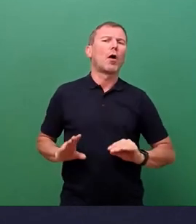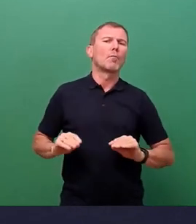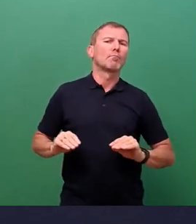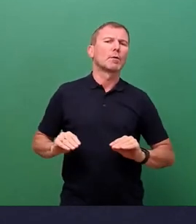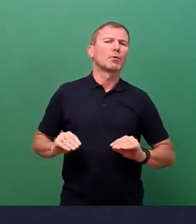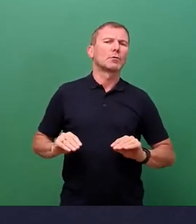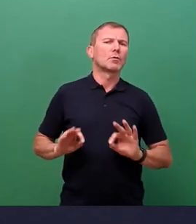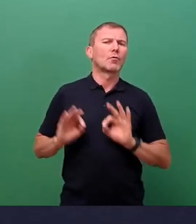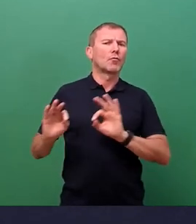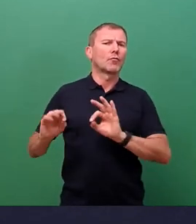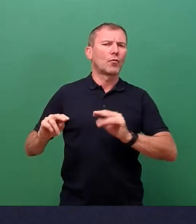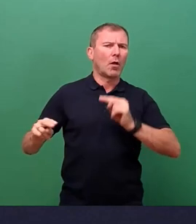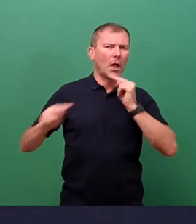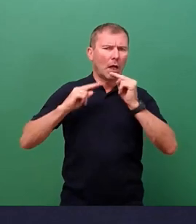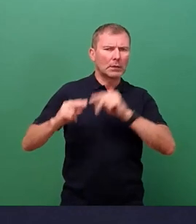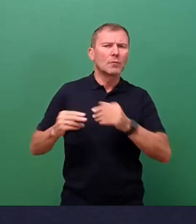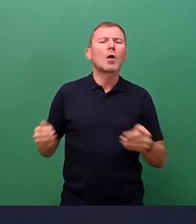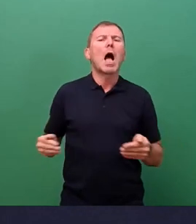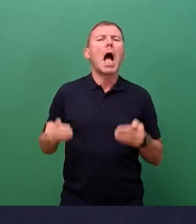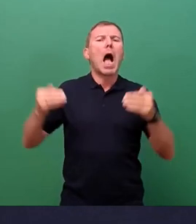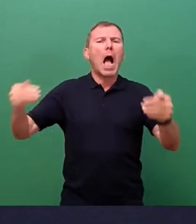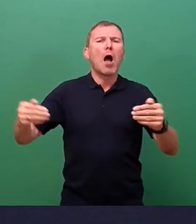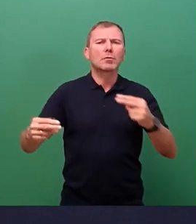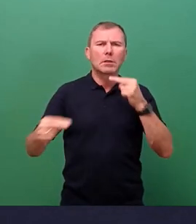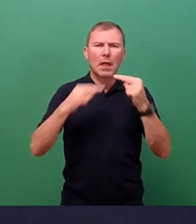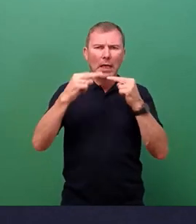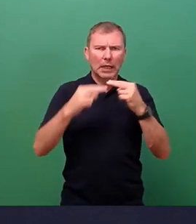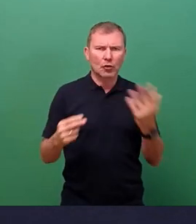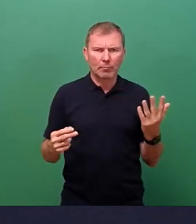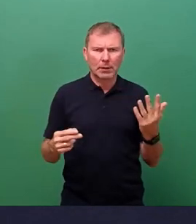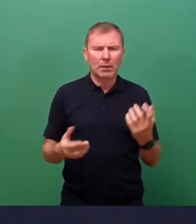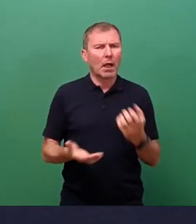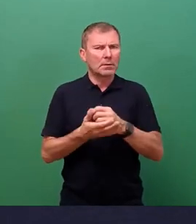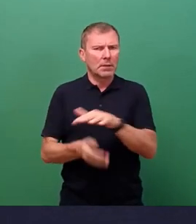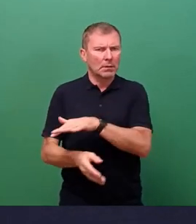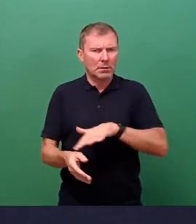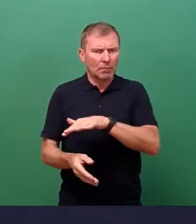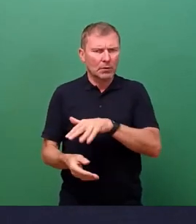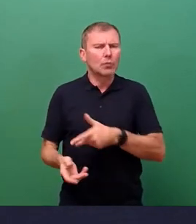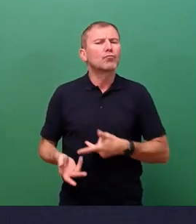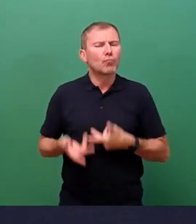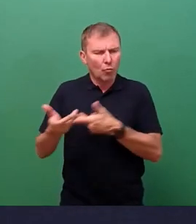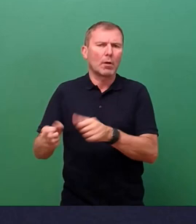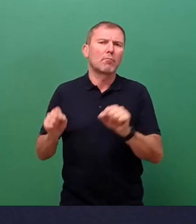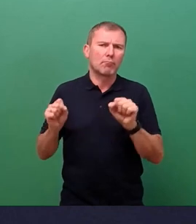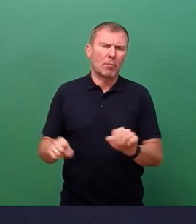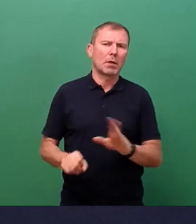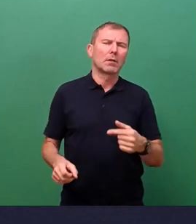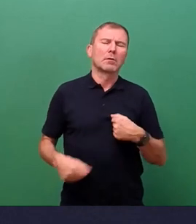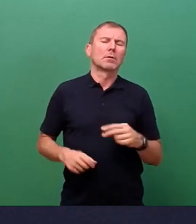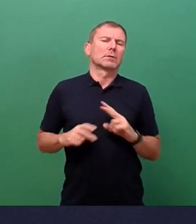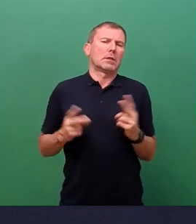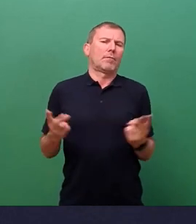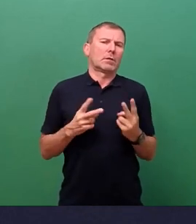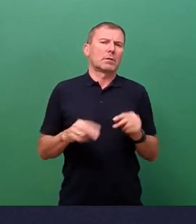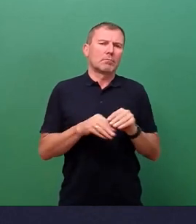Außengastronomie, Ausflächen zur Nutzung übergeben werden. Und das werden wir natürlich auch mit den Gastronomen